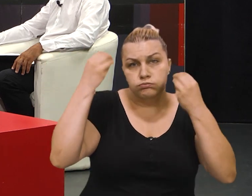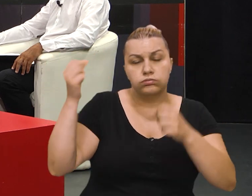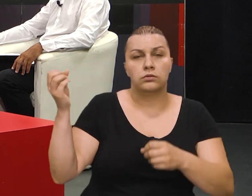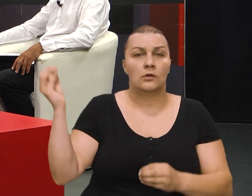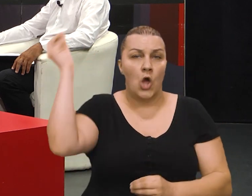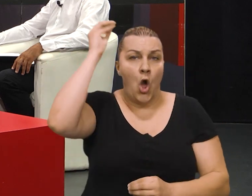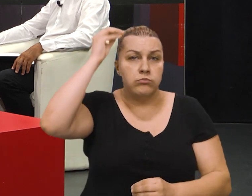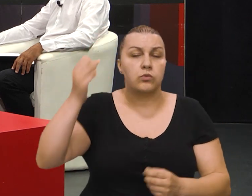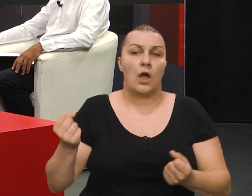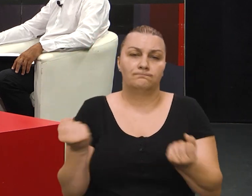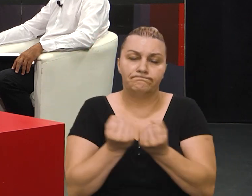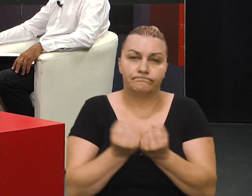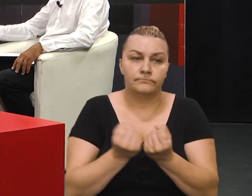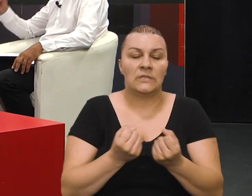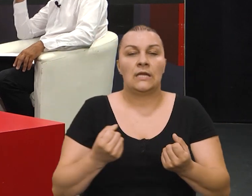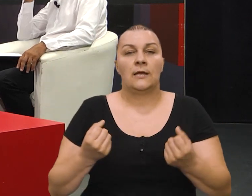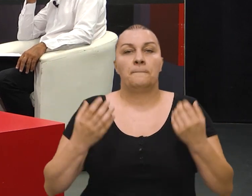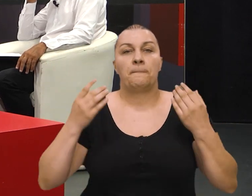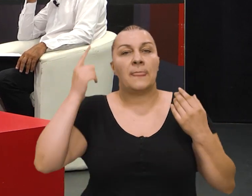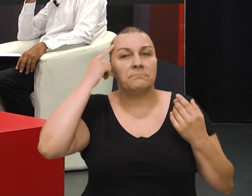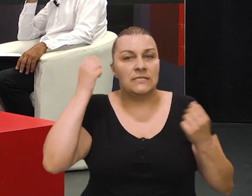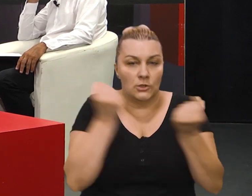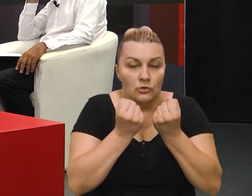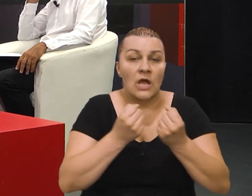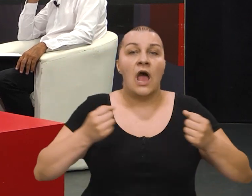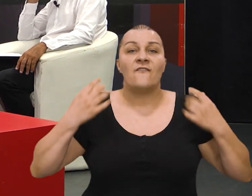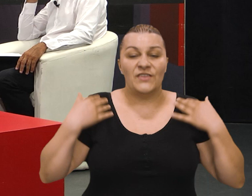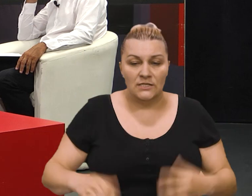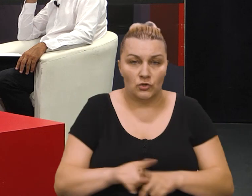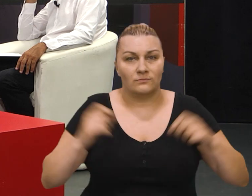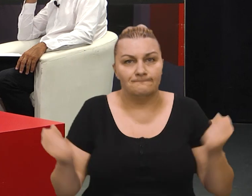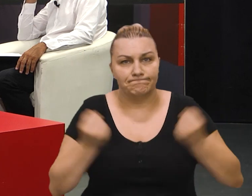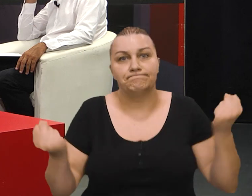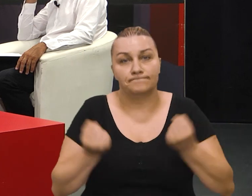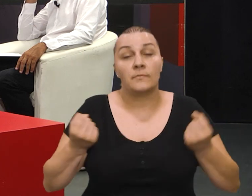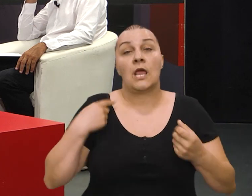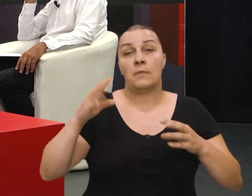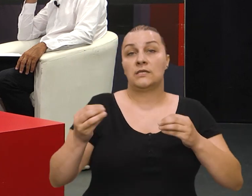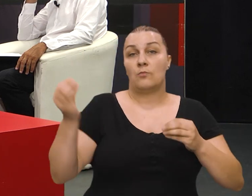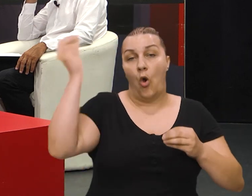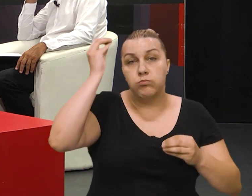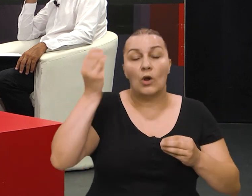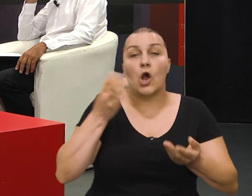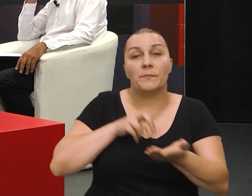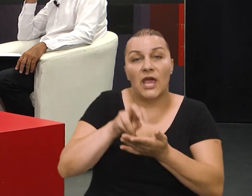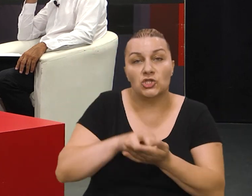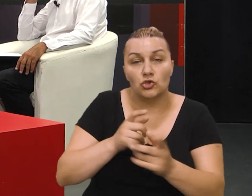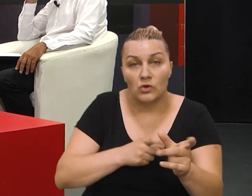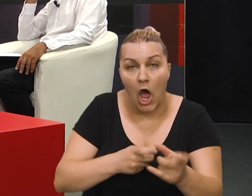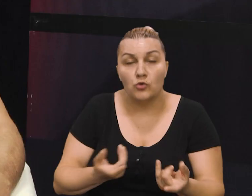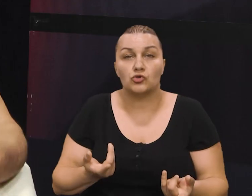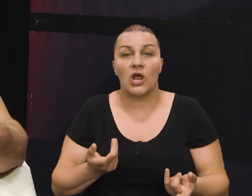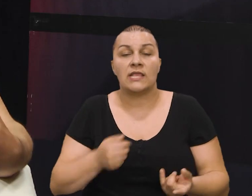obuku na psihofizičkim aktivnostima. Imali smo obuku, znači iz pješačkog